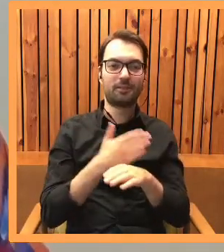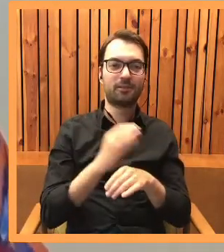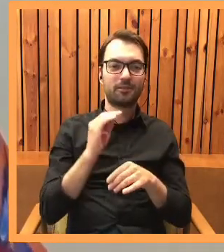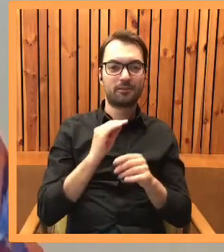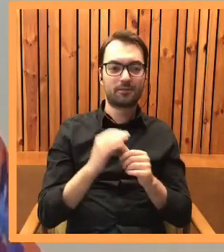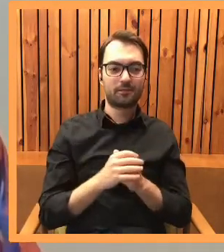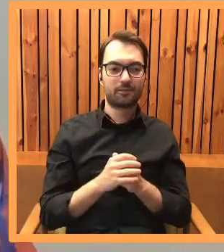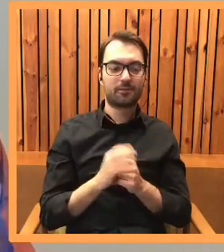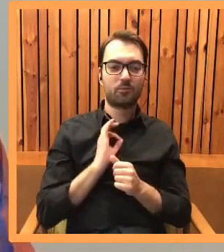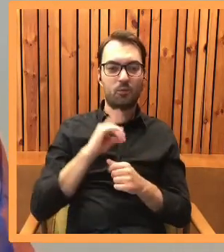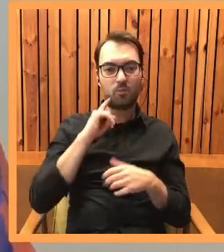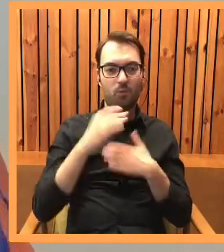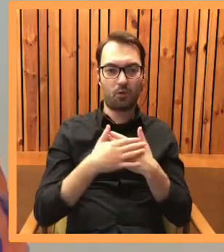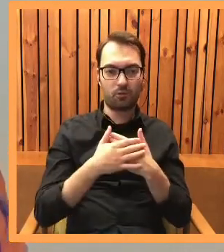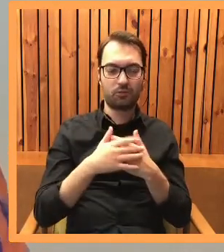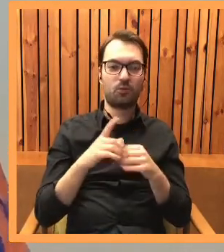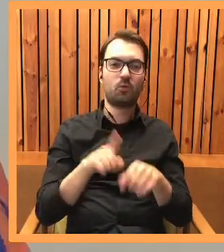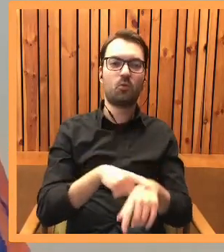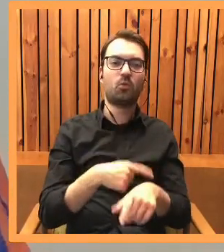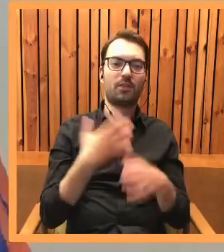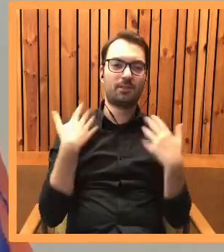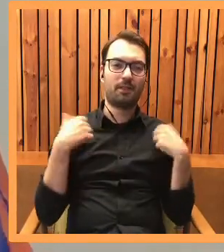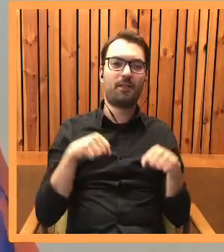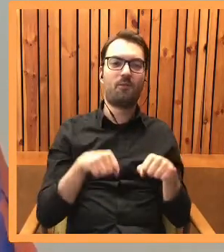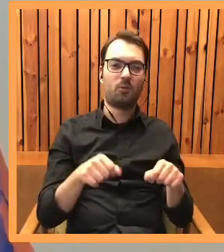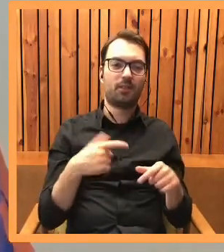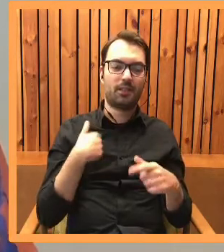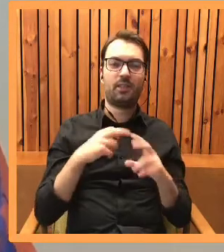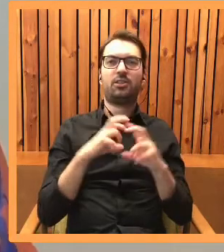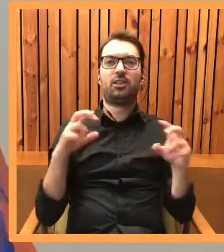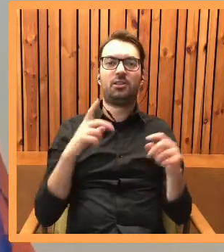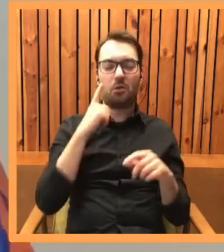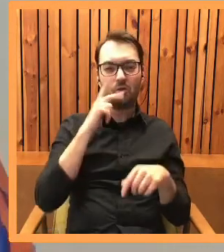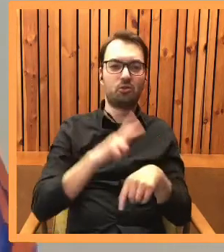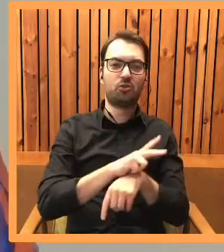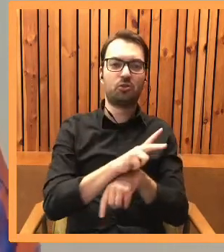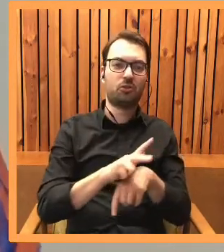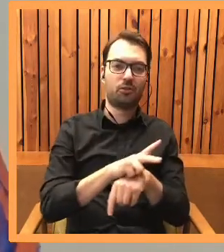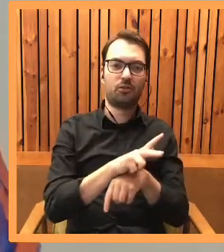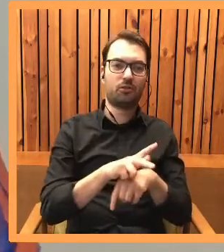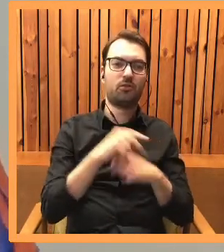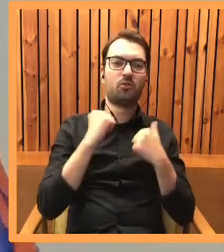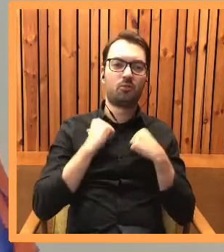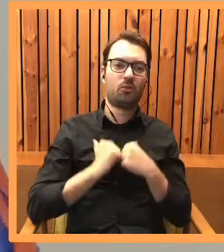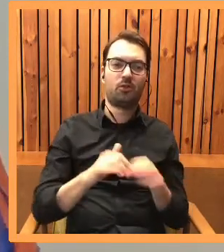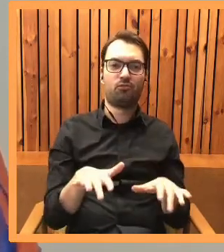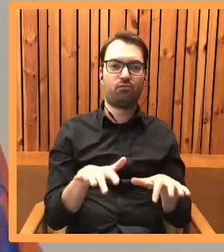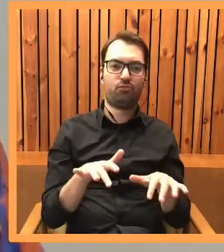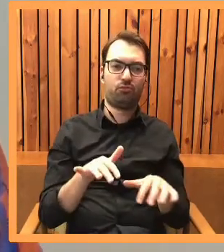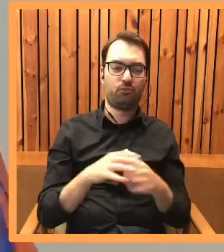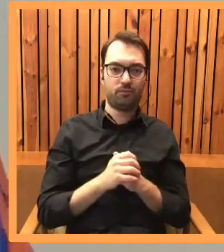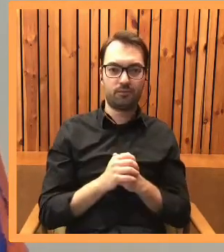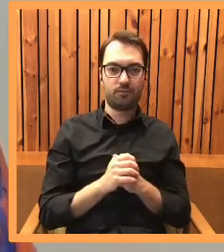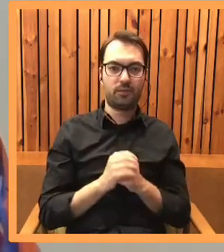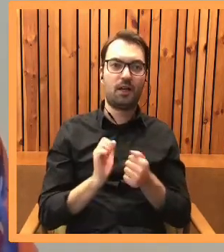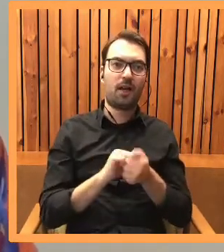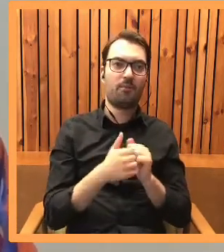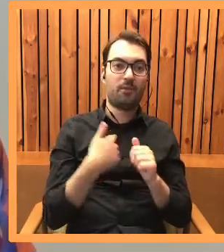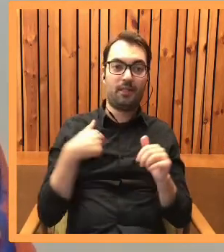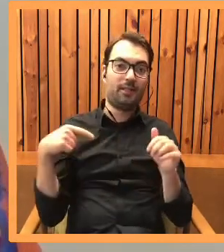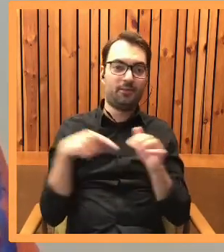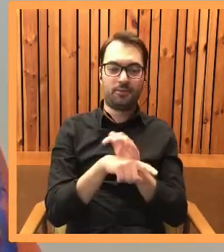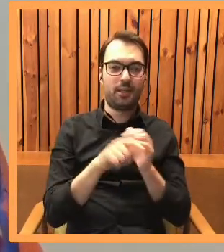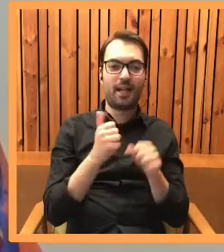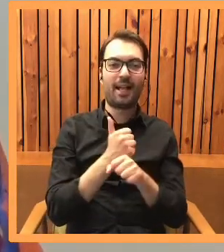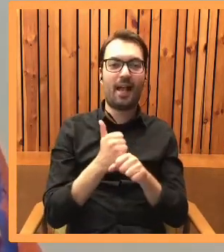to mój mąż wychodził na długie spacery z wózkiem, więc ja wtedy miałam trzy godziny, mogłam sobie poświęcić na pisanie. Albo ja uciekałam do